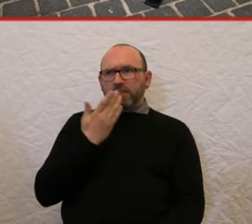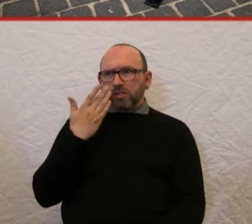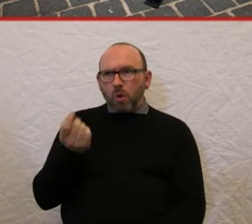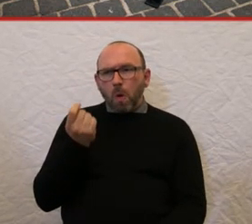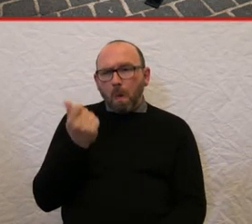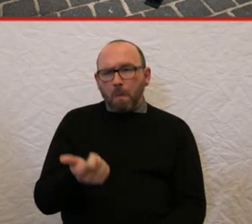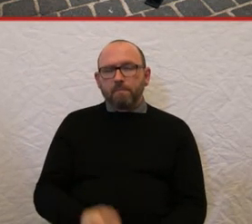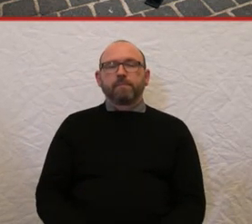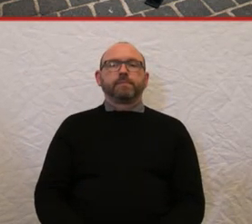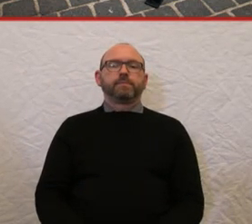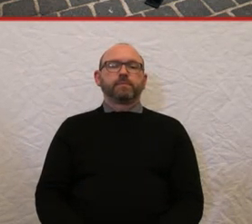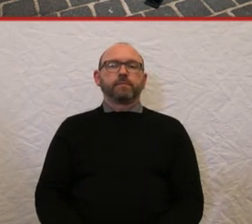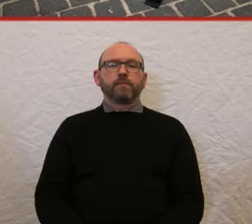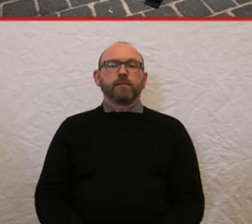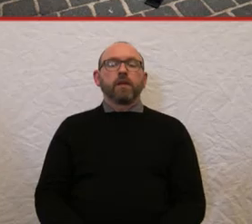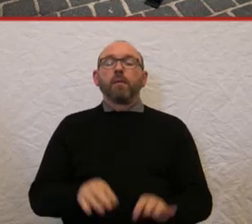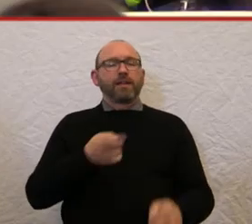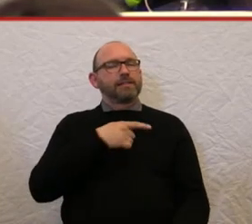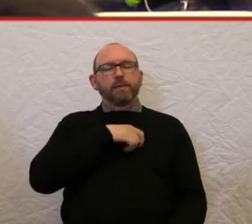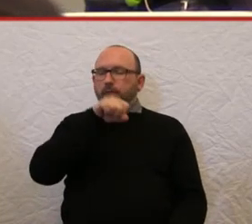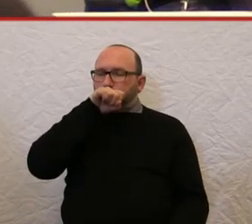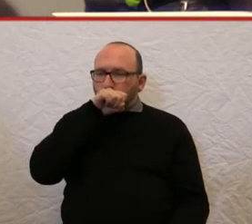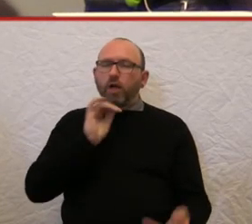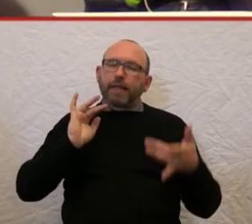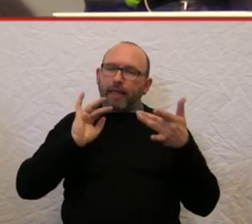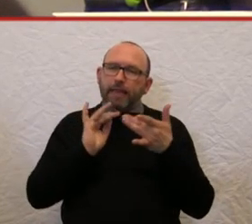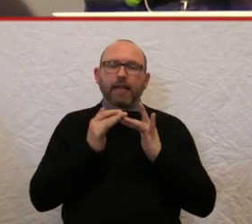Wenn man sich dann, wie ich, im Internet gerne viel bewegt,